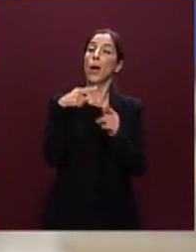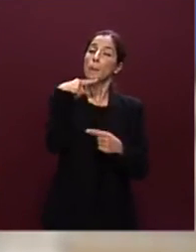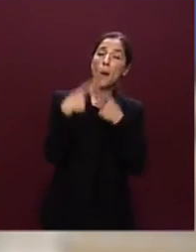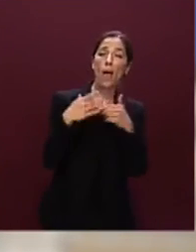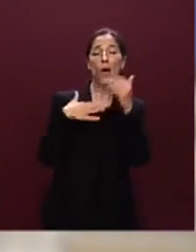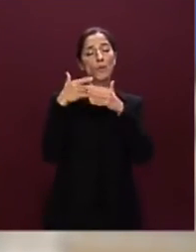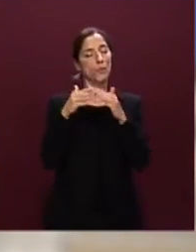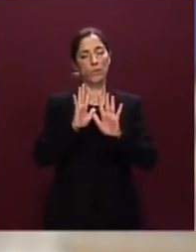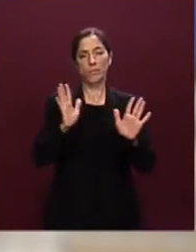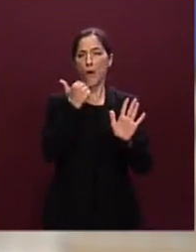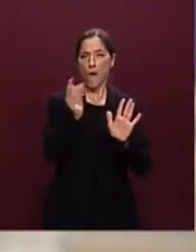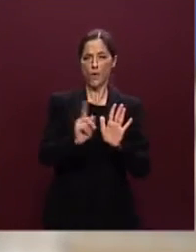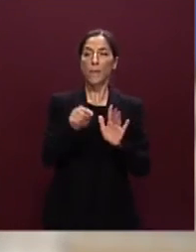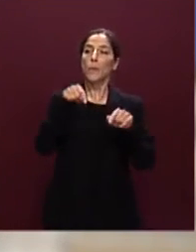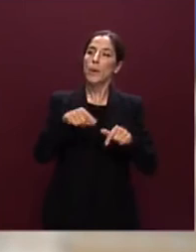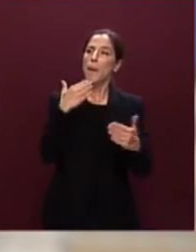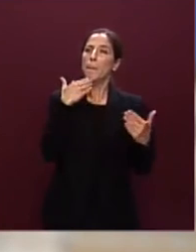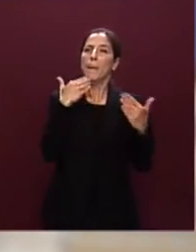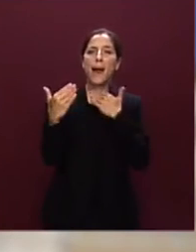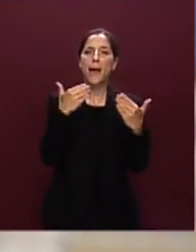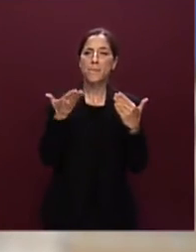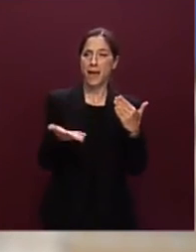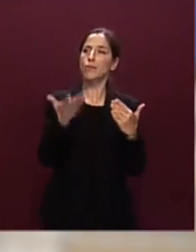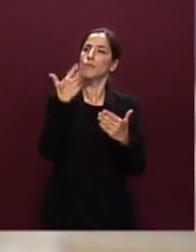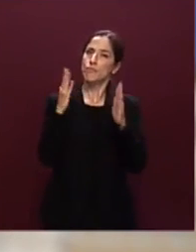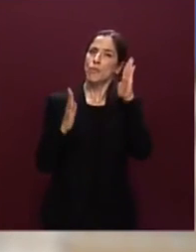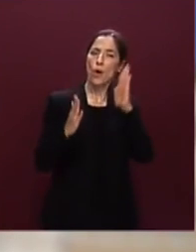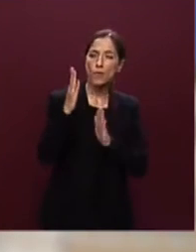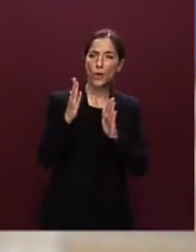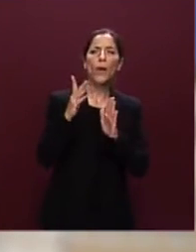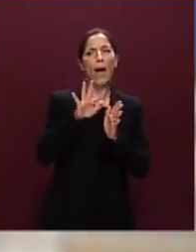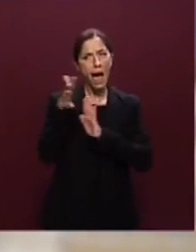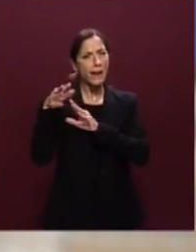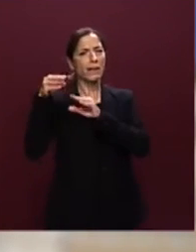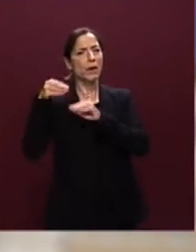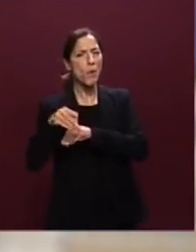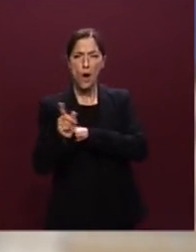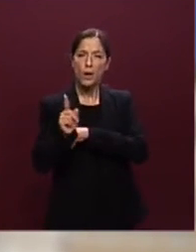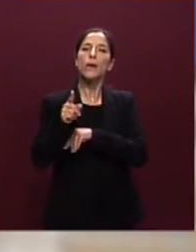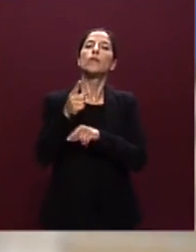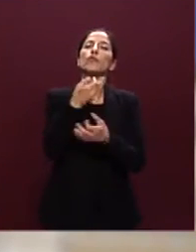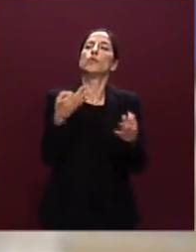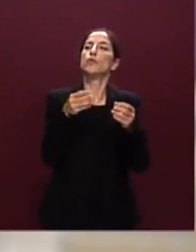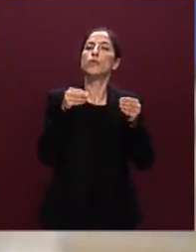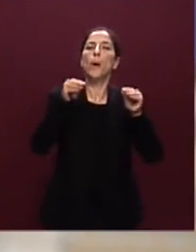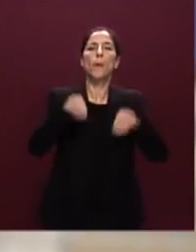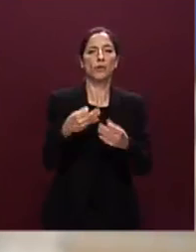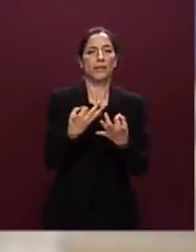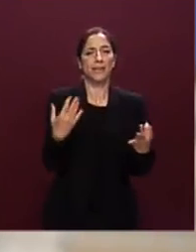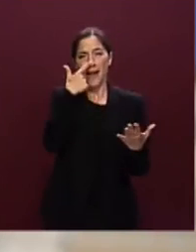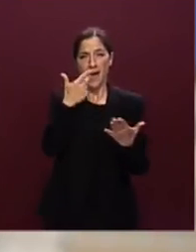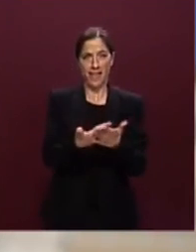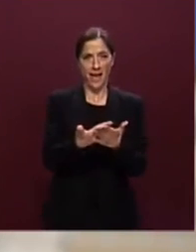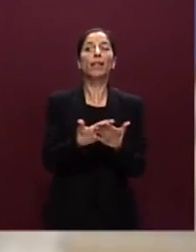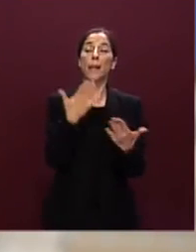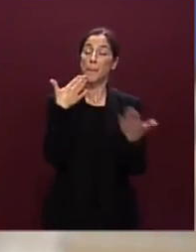fare qui in Parlamento senza altri luoghi non preposti perché è giusto farlo nelle sedi competenti del Parlamento e lo vogliamo fare